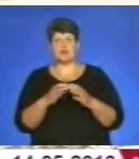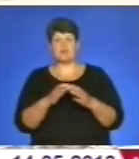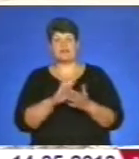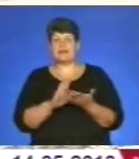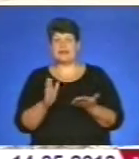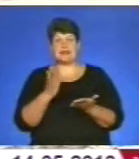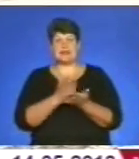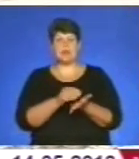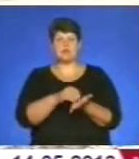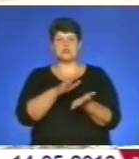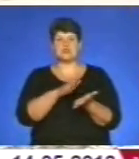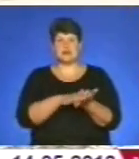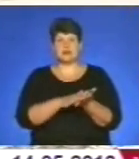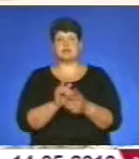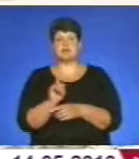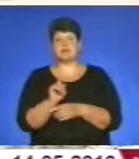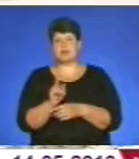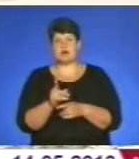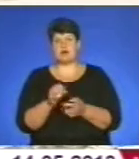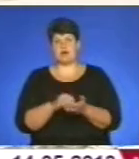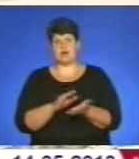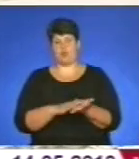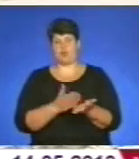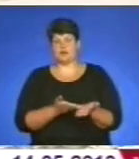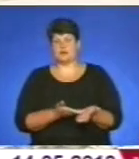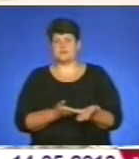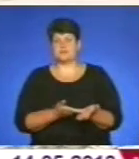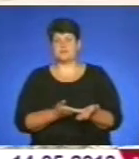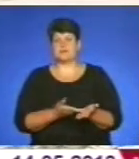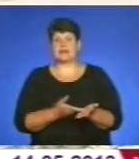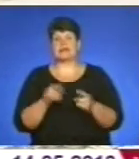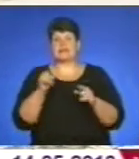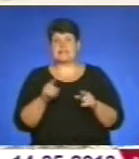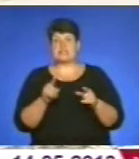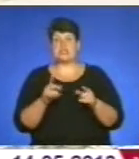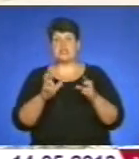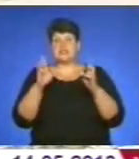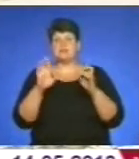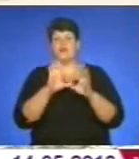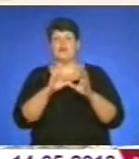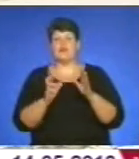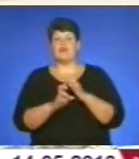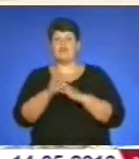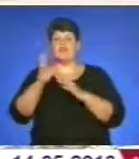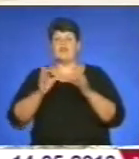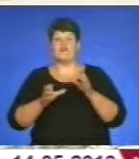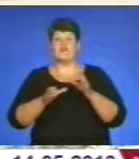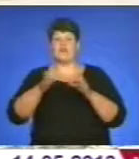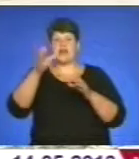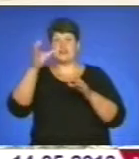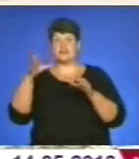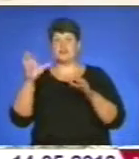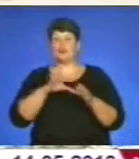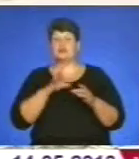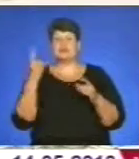нормально на облік. Такі вежі єдині були в Україні, такі єдині в Європі і в